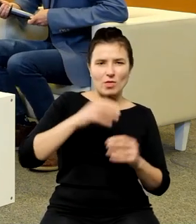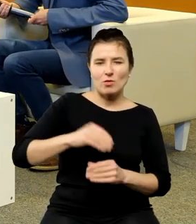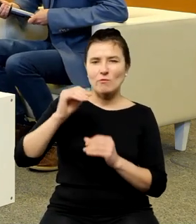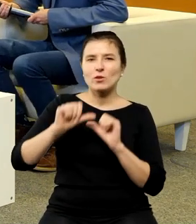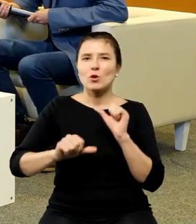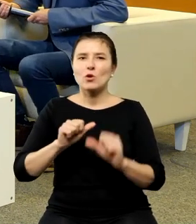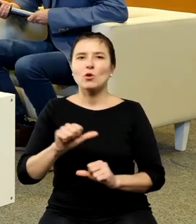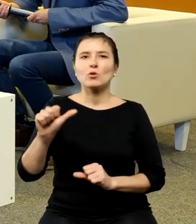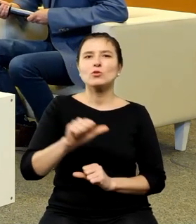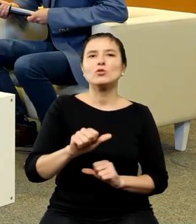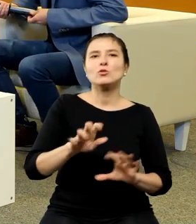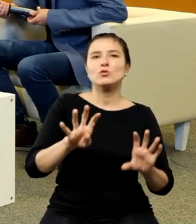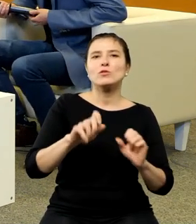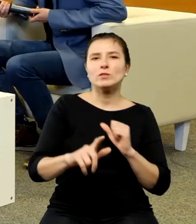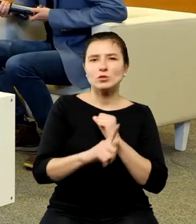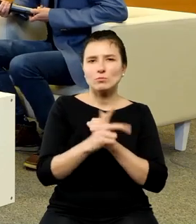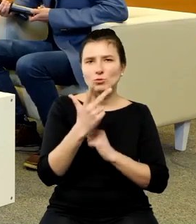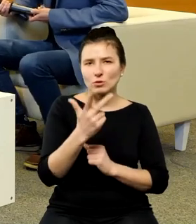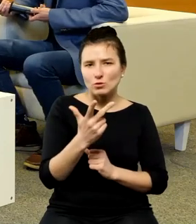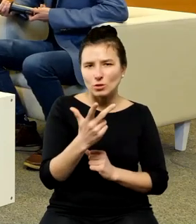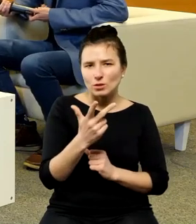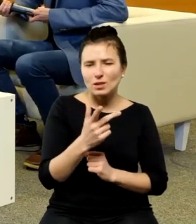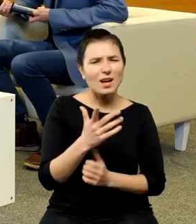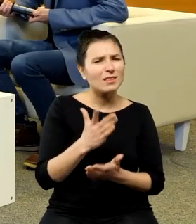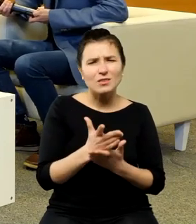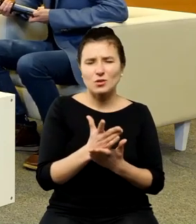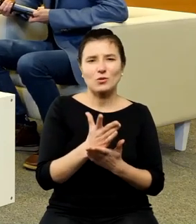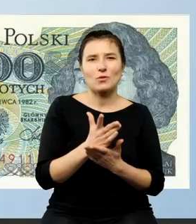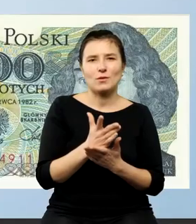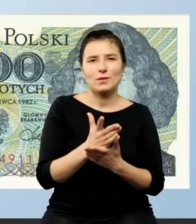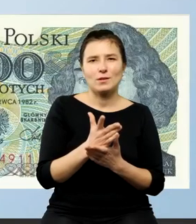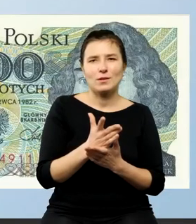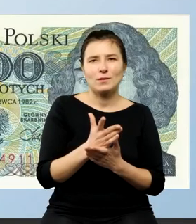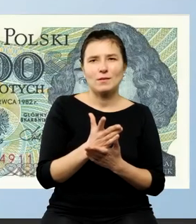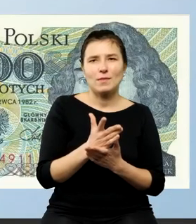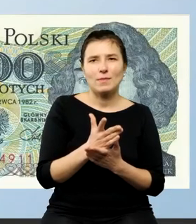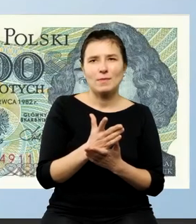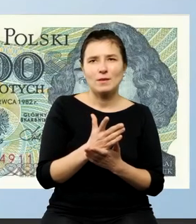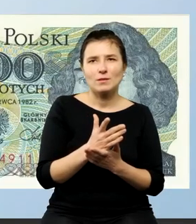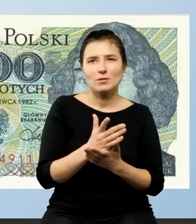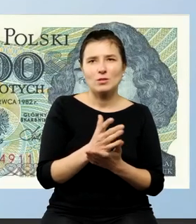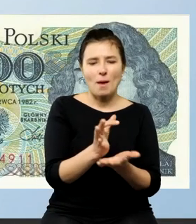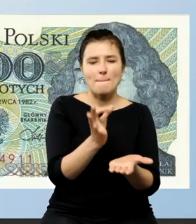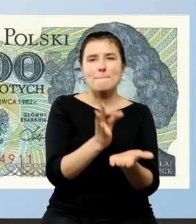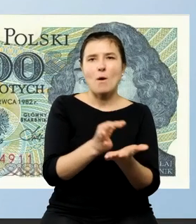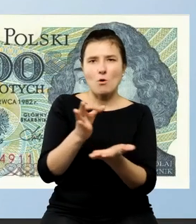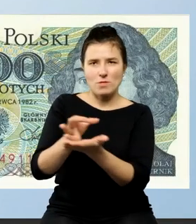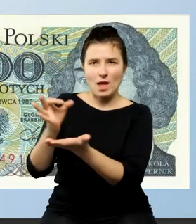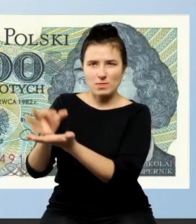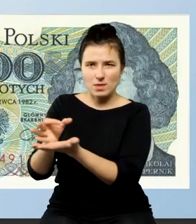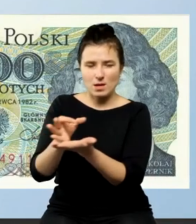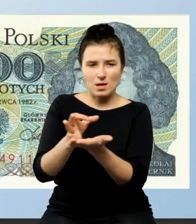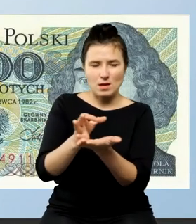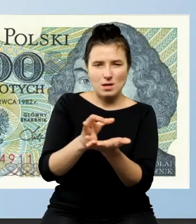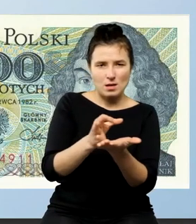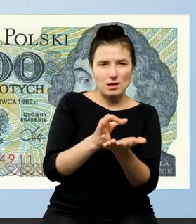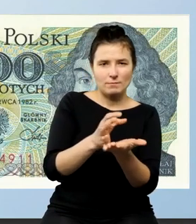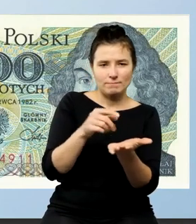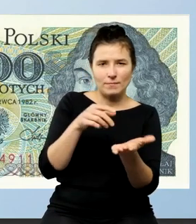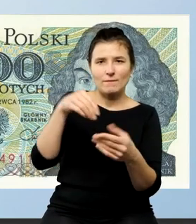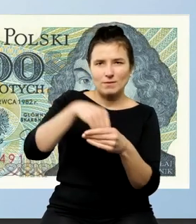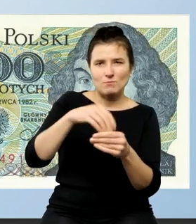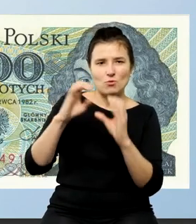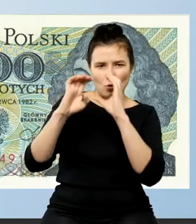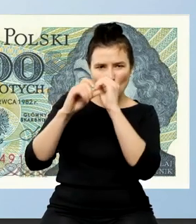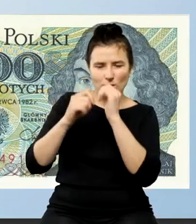ale nie tylko to znaczy bicie monet z Kopernikiem to nie jest